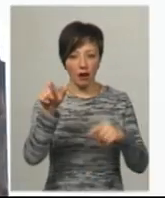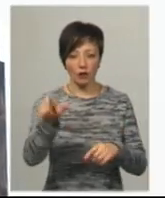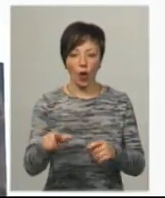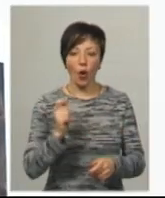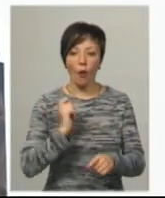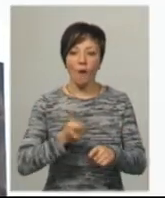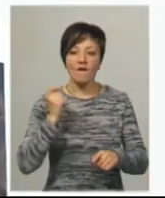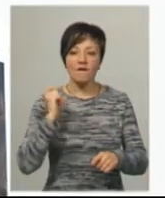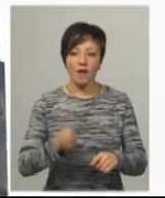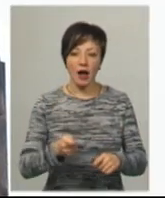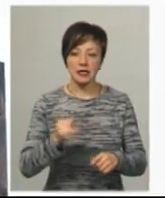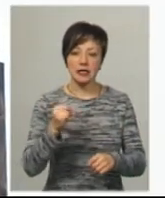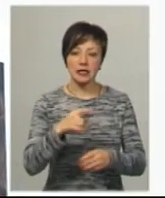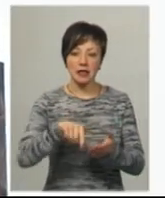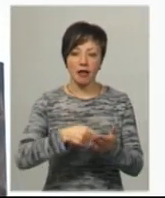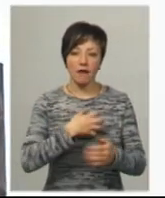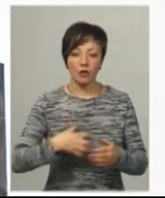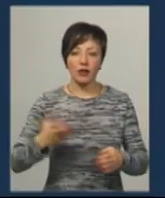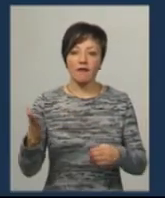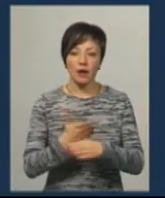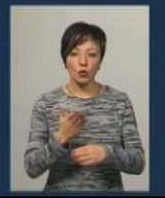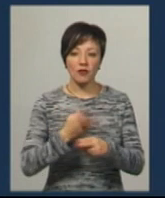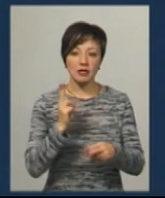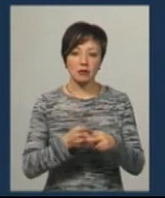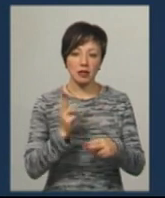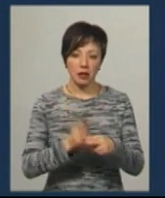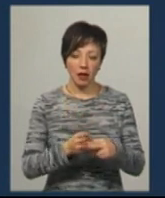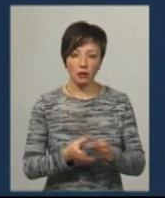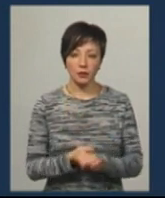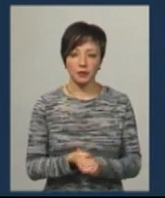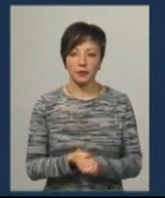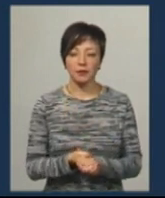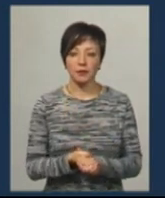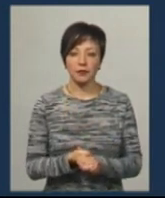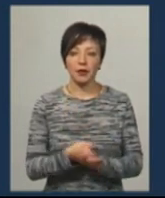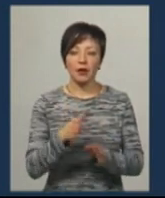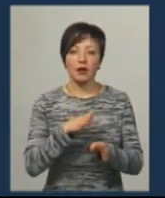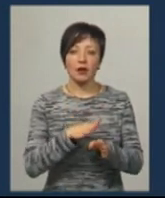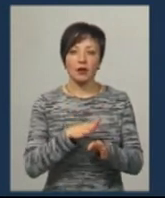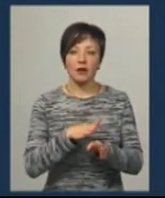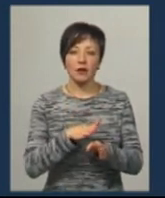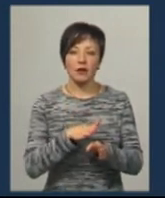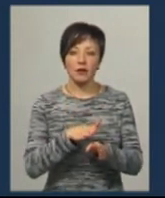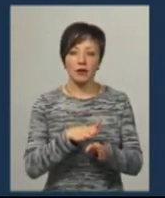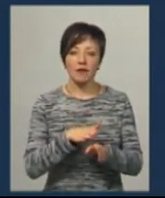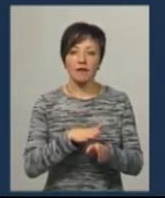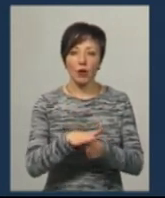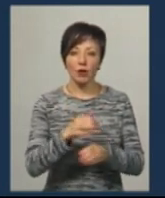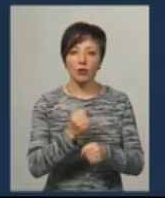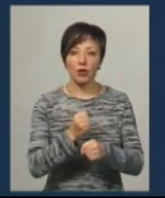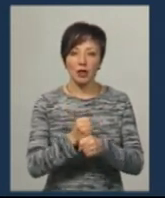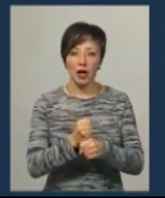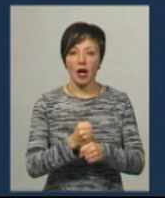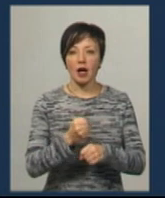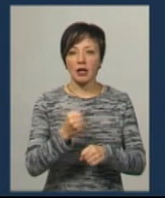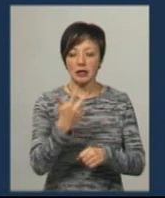Славоти Артем Вольський. Додає, виготовили його з металу. Виконувалася ця робота листового чорного металу, 3,2